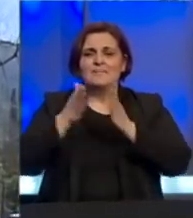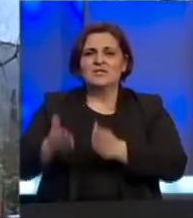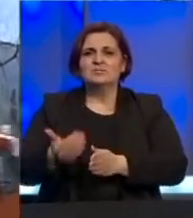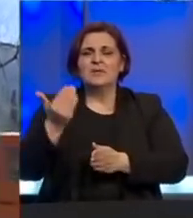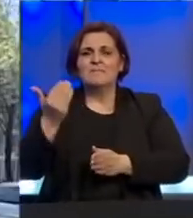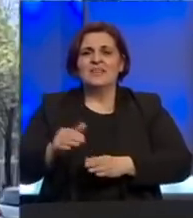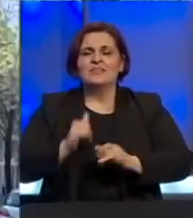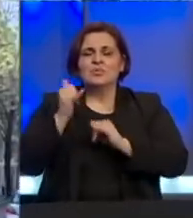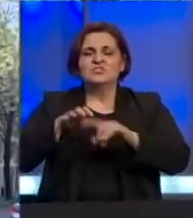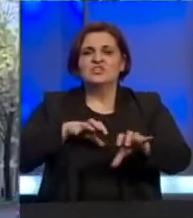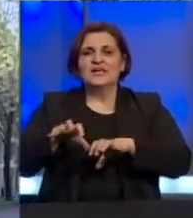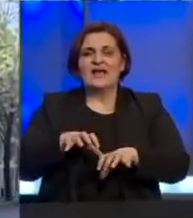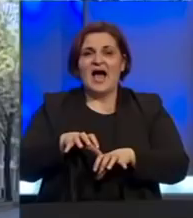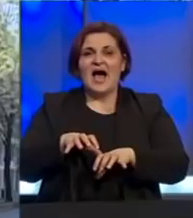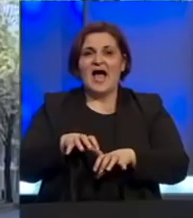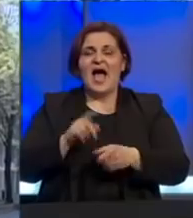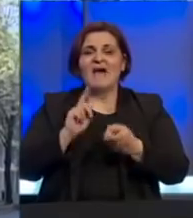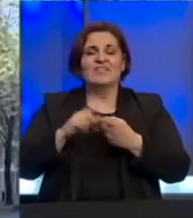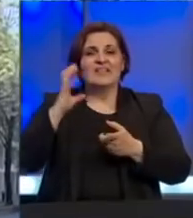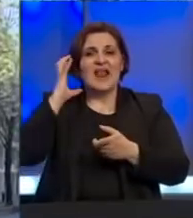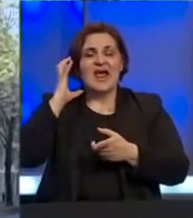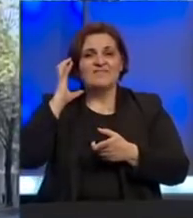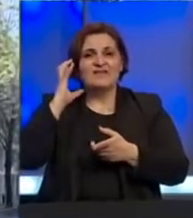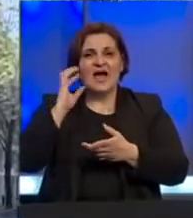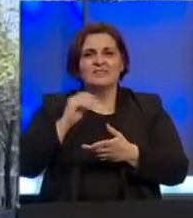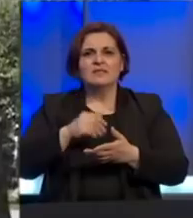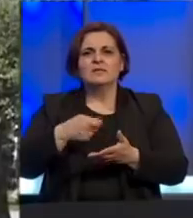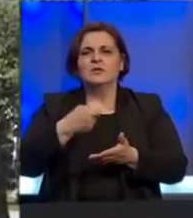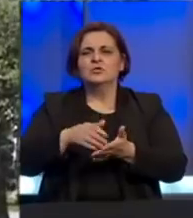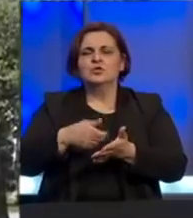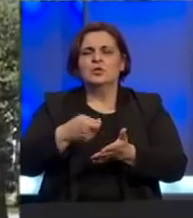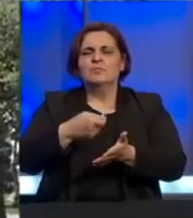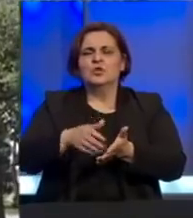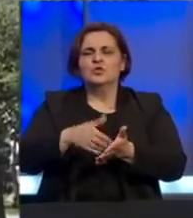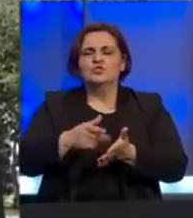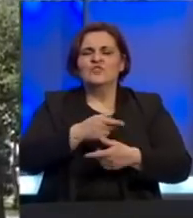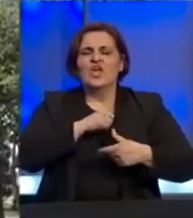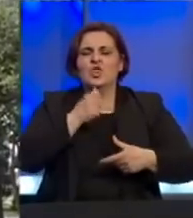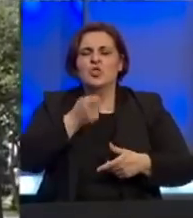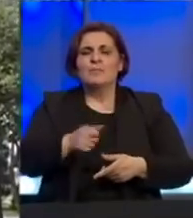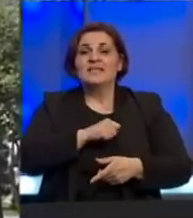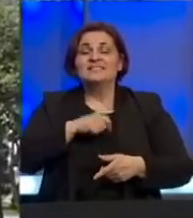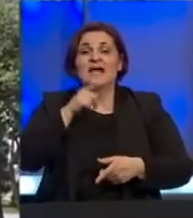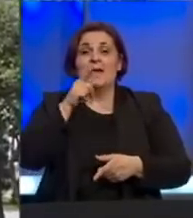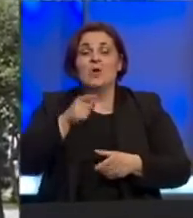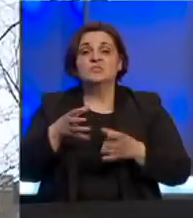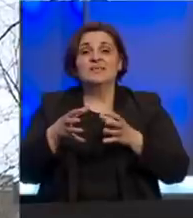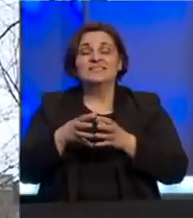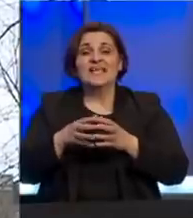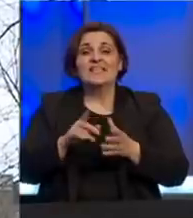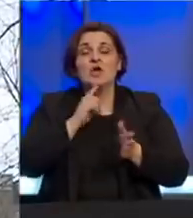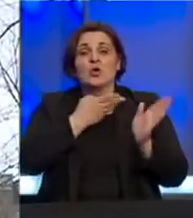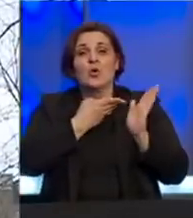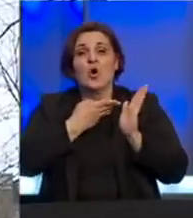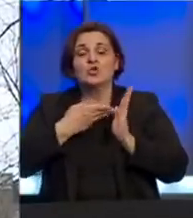plate turističkih radnika a federalna vlada pokriti troškove doprinosa za radnike ali samo za one zajednice koje su